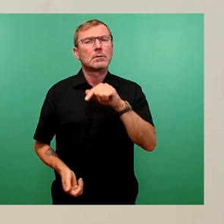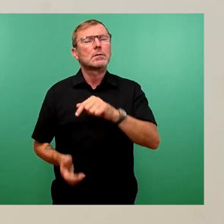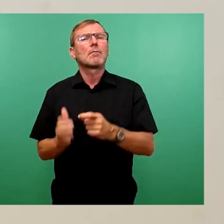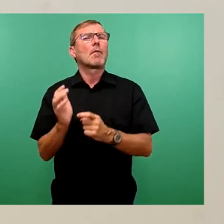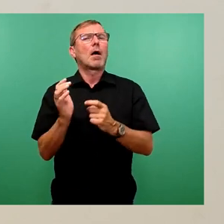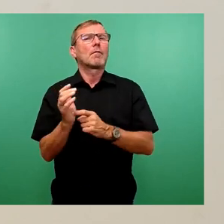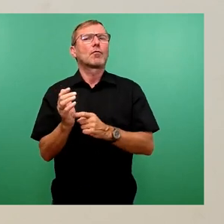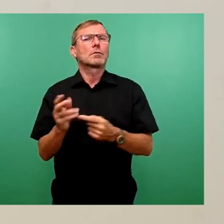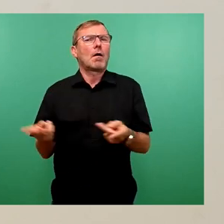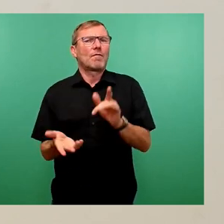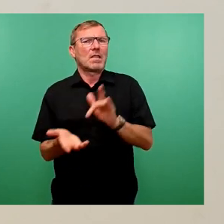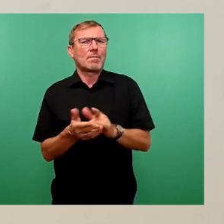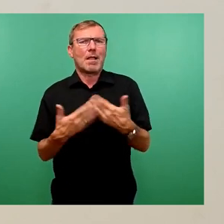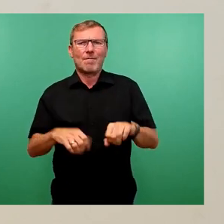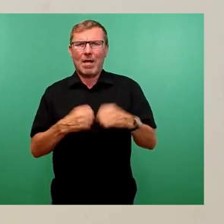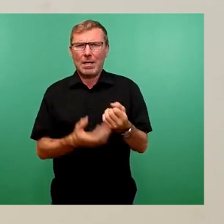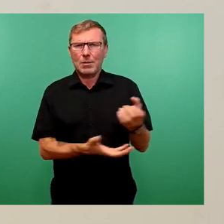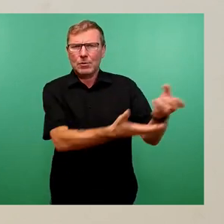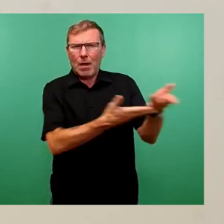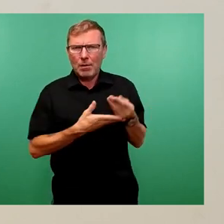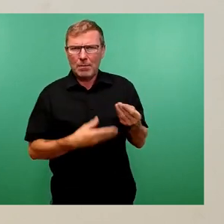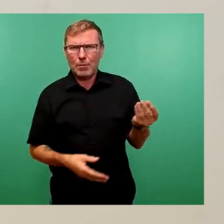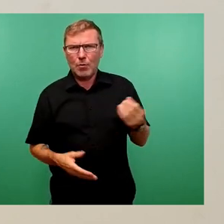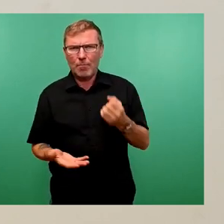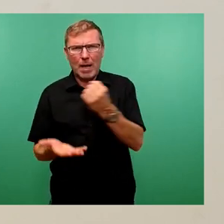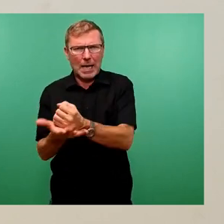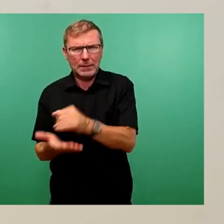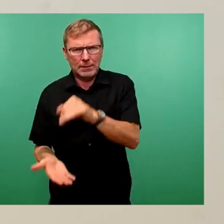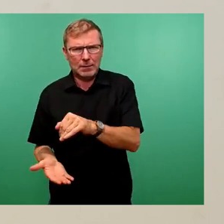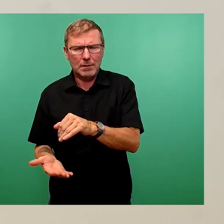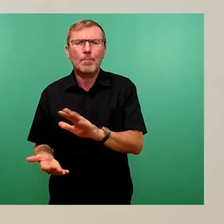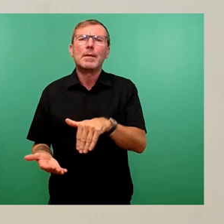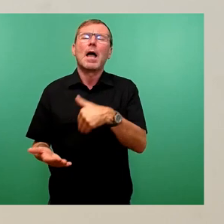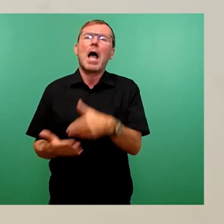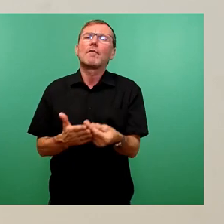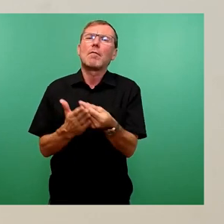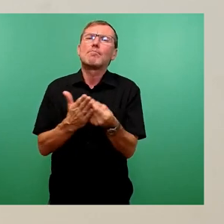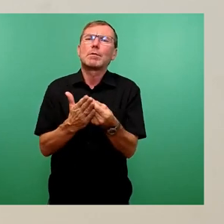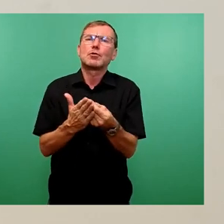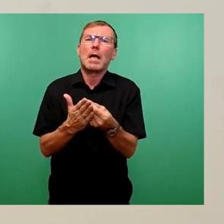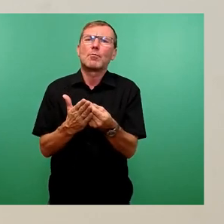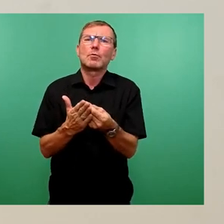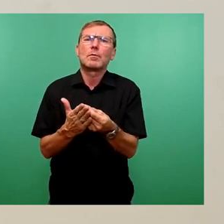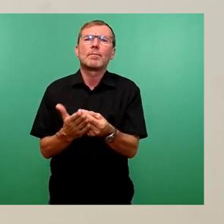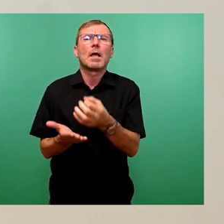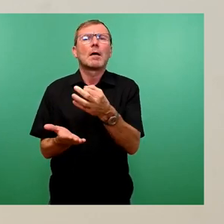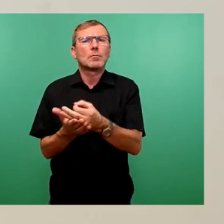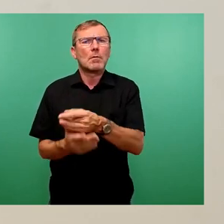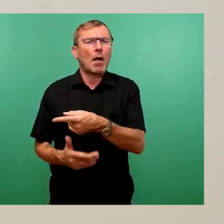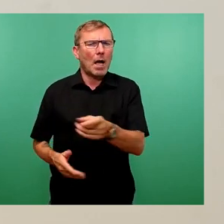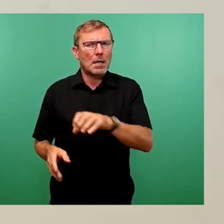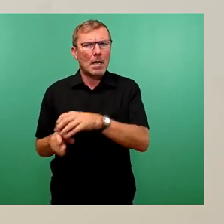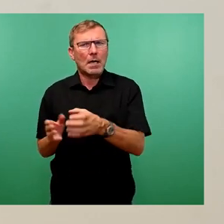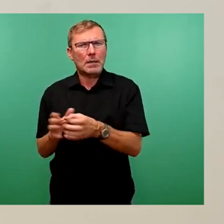Fördermittel von Freistaat einsetzen können, jetzt die Aufgabenbeschreibung, also am einen Standort doch alle Klassen, eins bis zwölf,